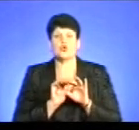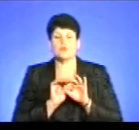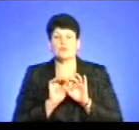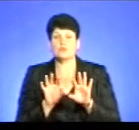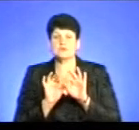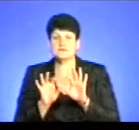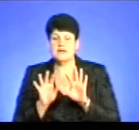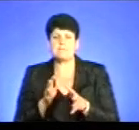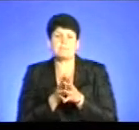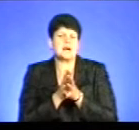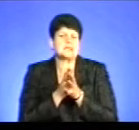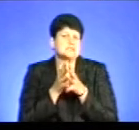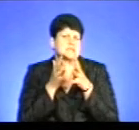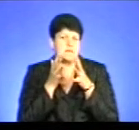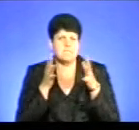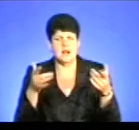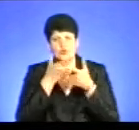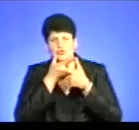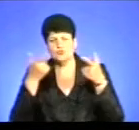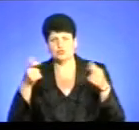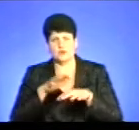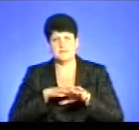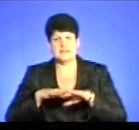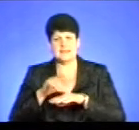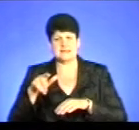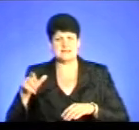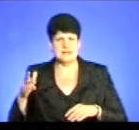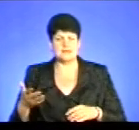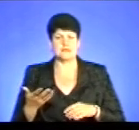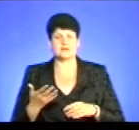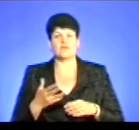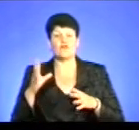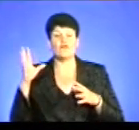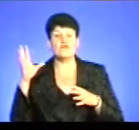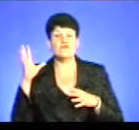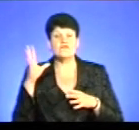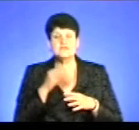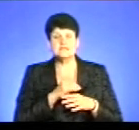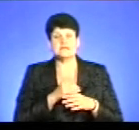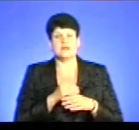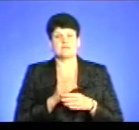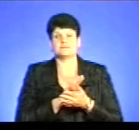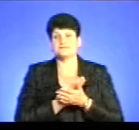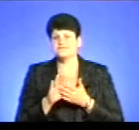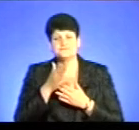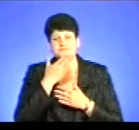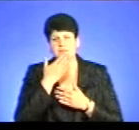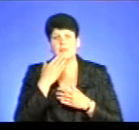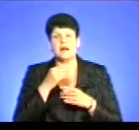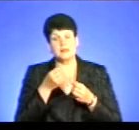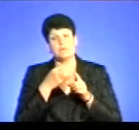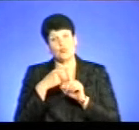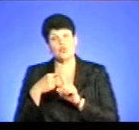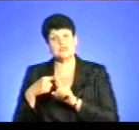роботу, максимально інформуємо населення. Тобто, звичайно, що все не наскільки гладко, але все ж таки позитивні